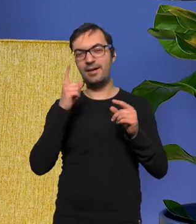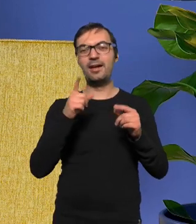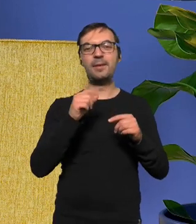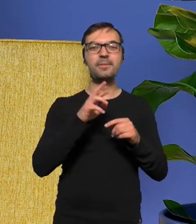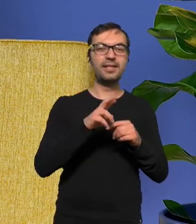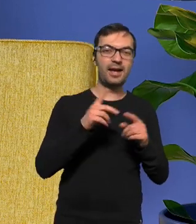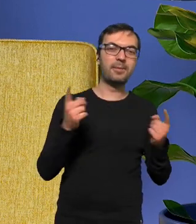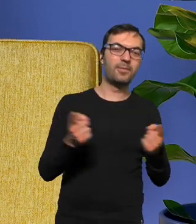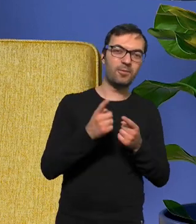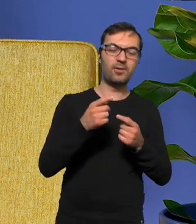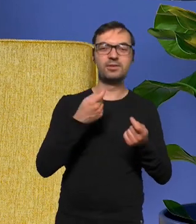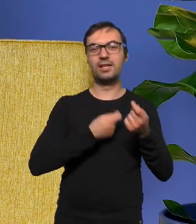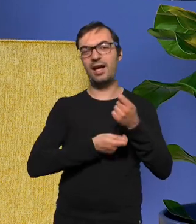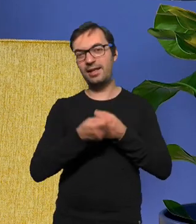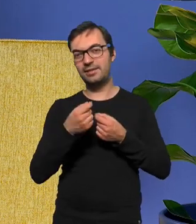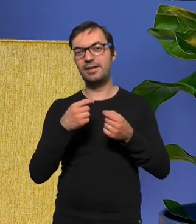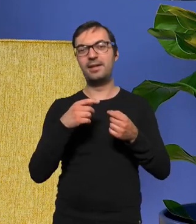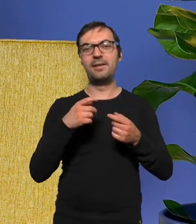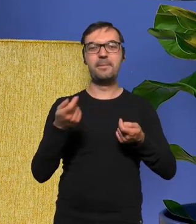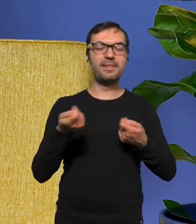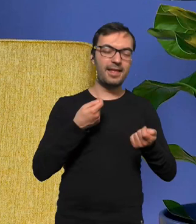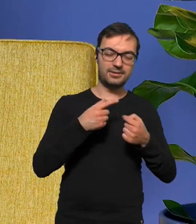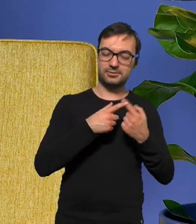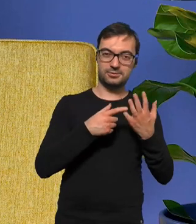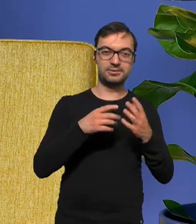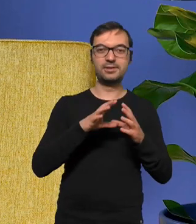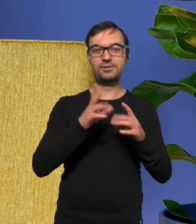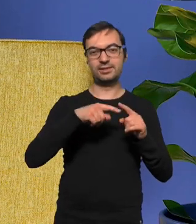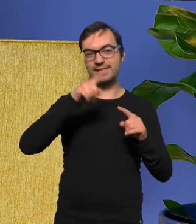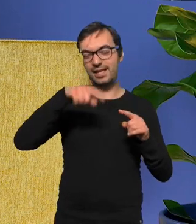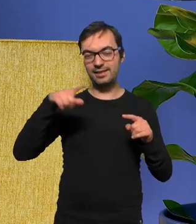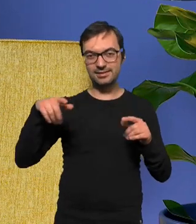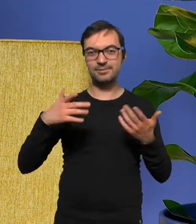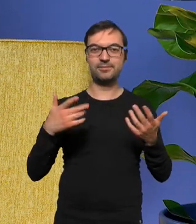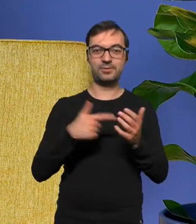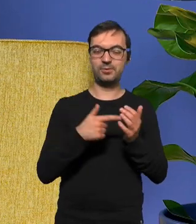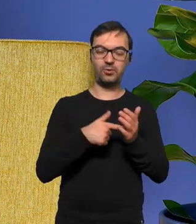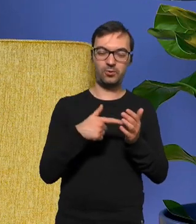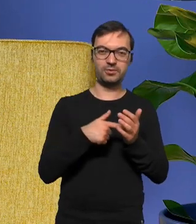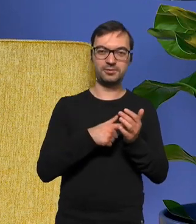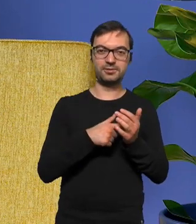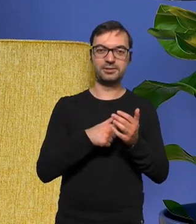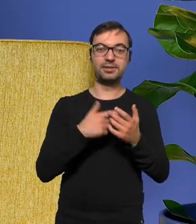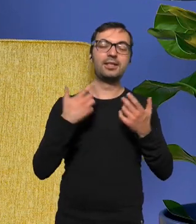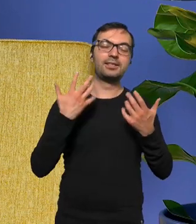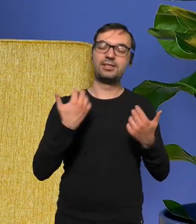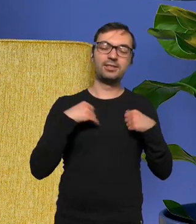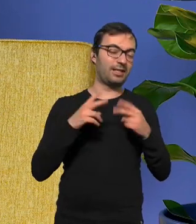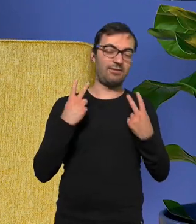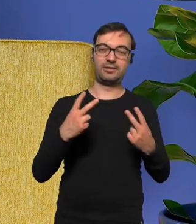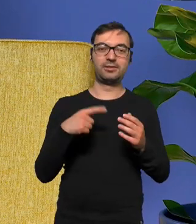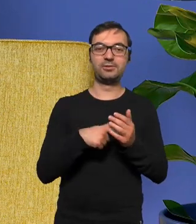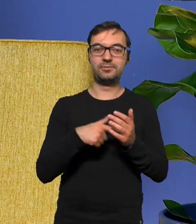management-owo handlowe słupki i inne rzeczy wymagają, czy chcesz czy nie